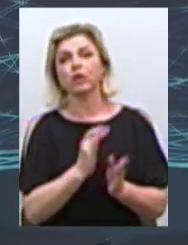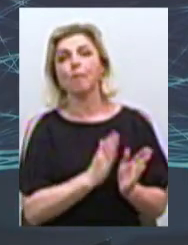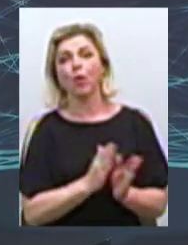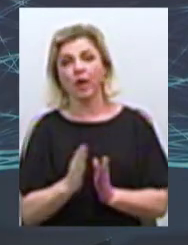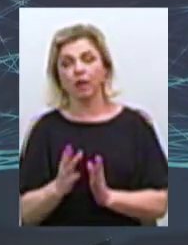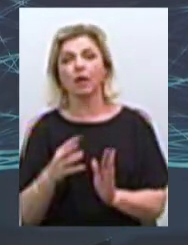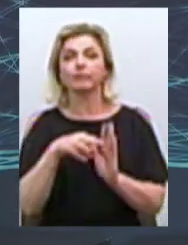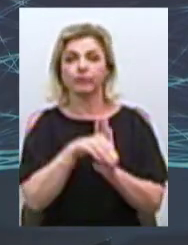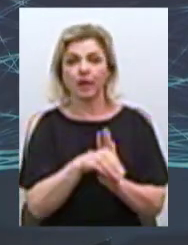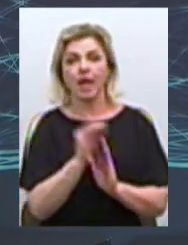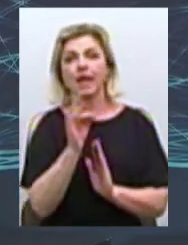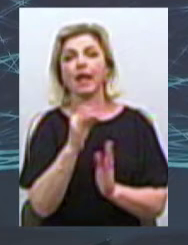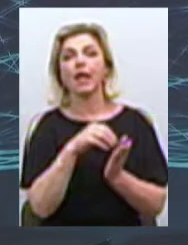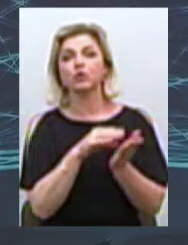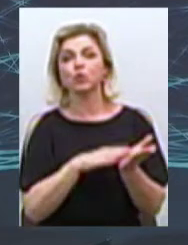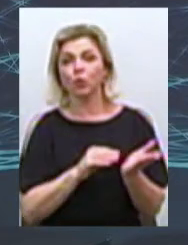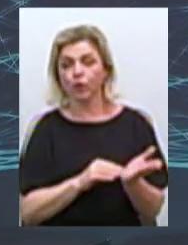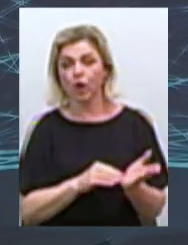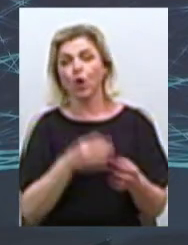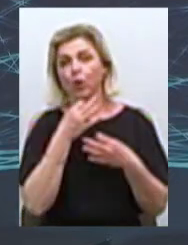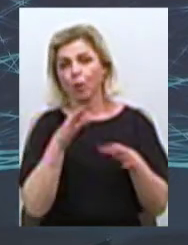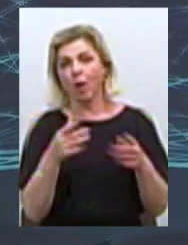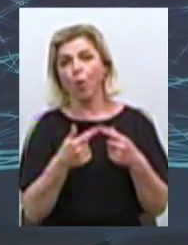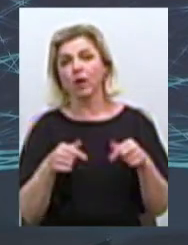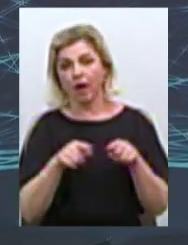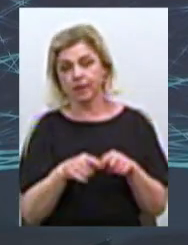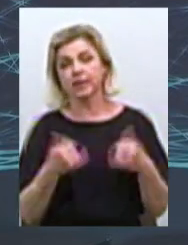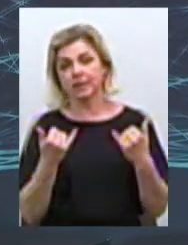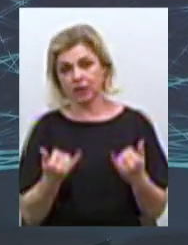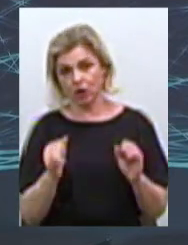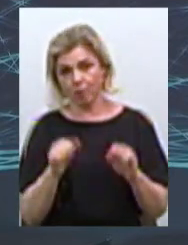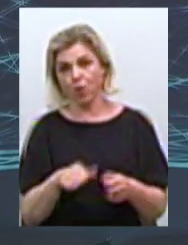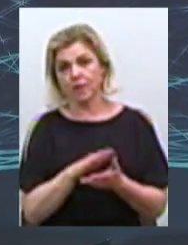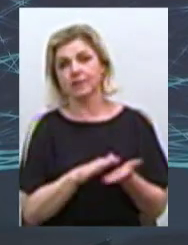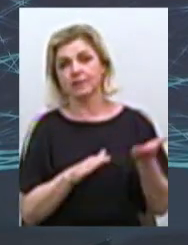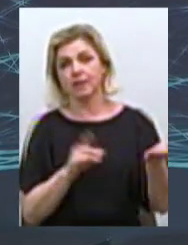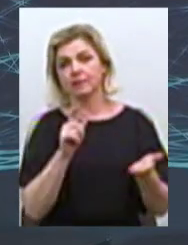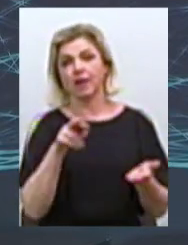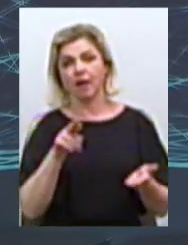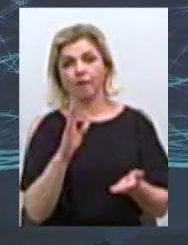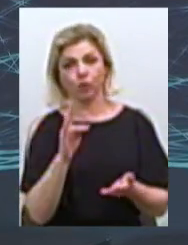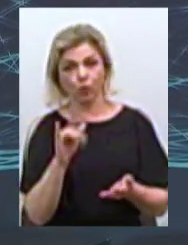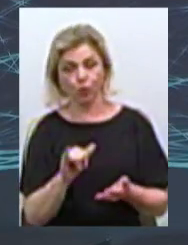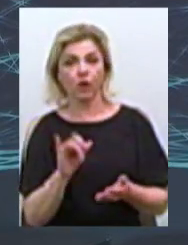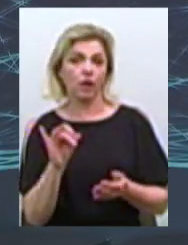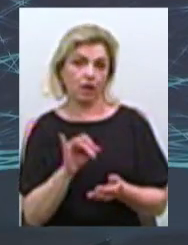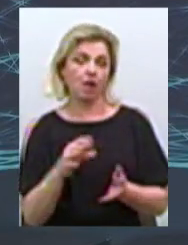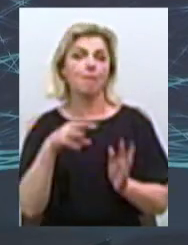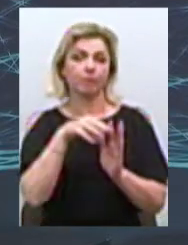підключення до реєстру. Т на сьогоднішній люба організація вже зараз може подати заявку і підключитися.